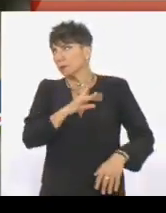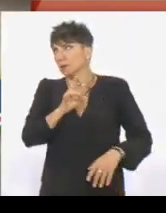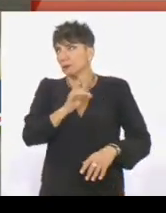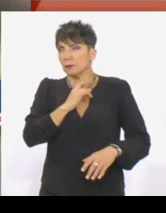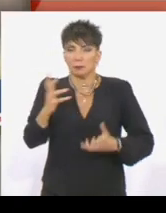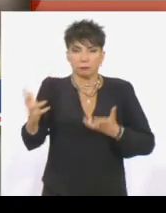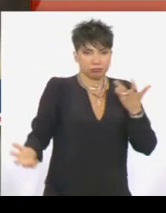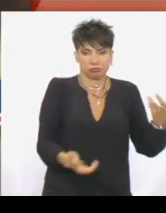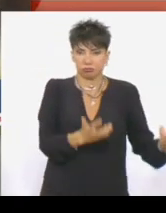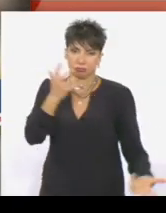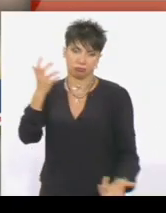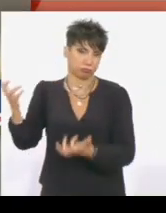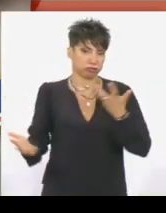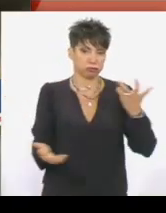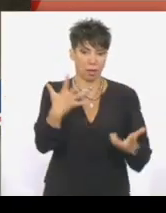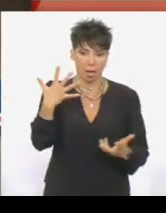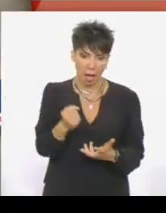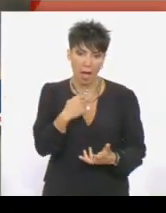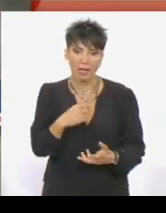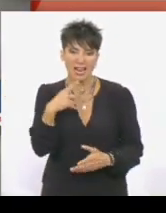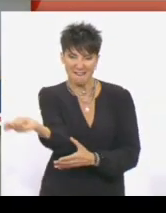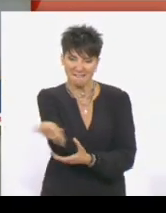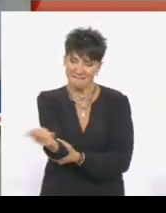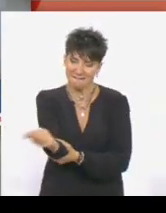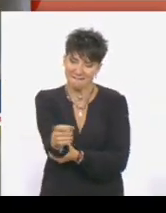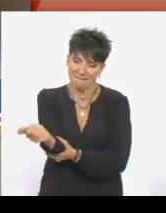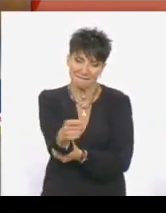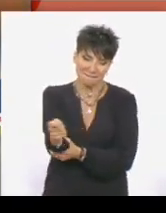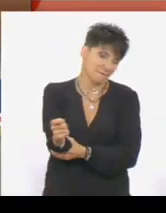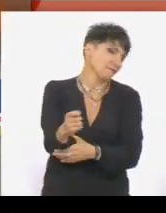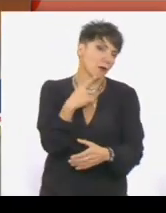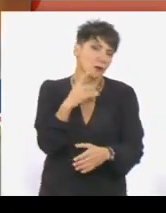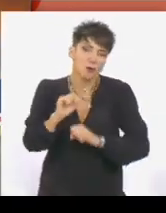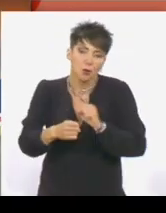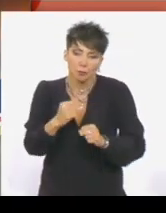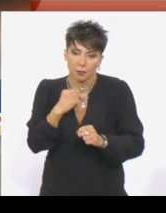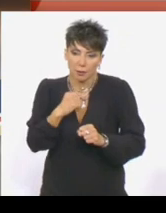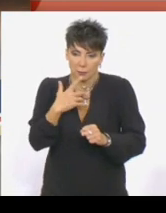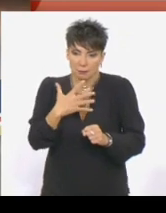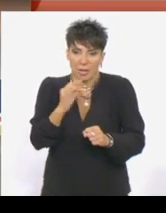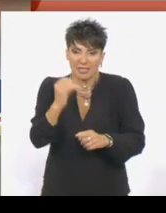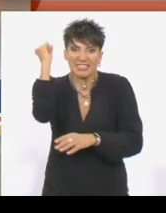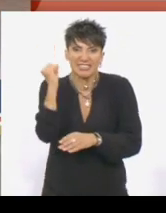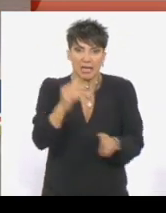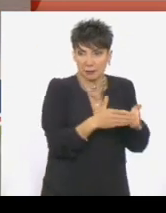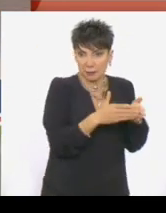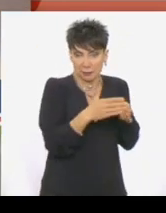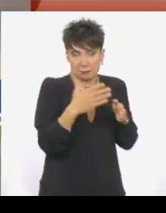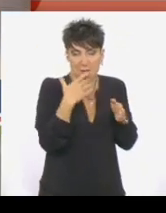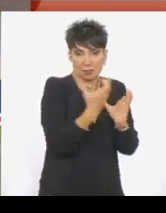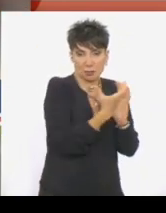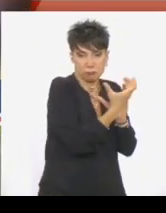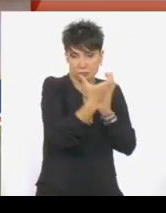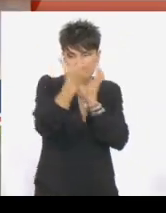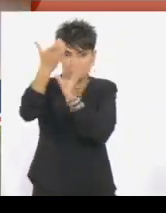όταν τυλήφθηκε στις φλόγες. Κατάφεραν όμως όταν το λεωφορείο σταμάτησε μέσα στο χωριό, μπροστά σε μια στάση, να κατέβουν